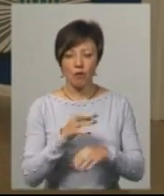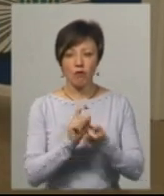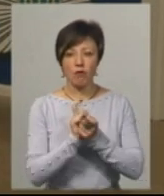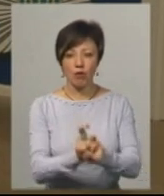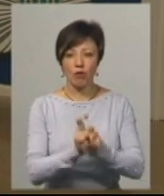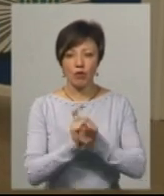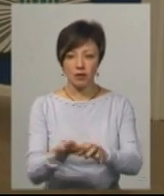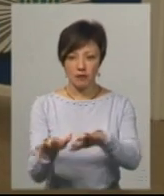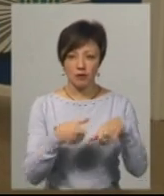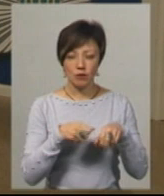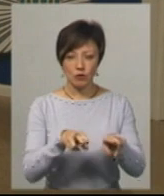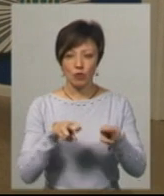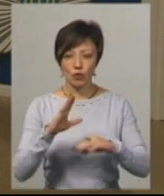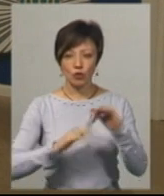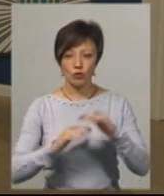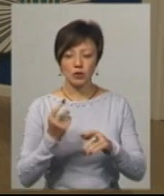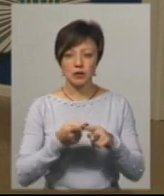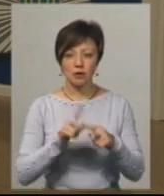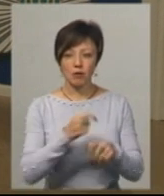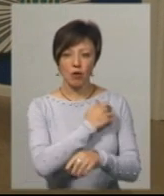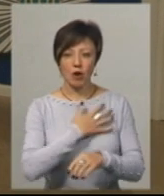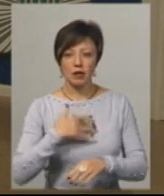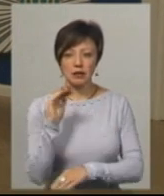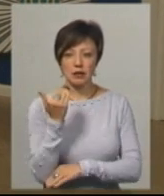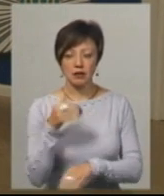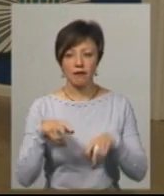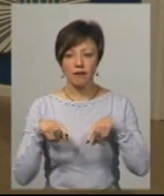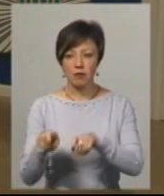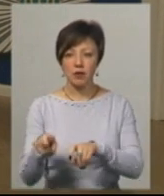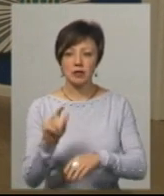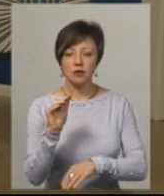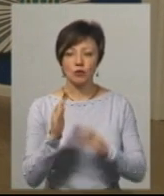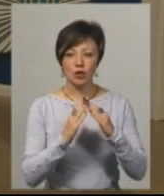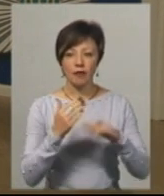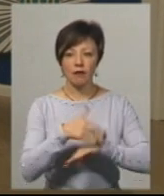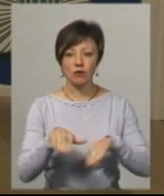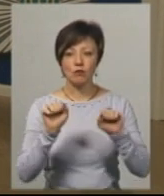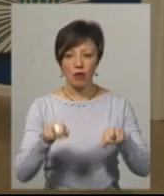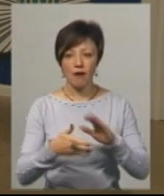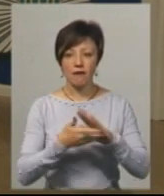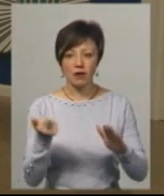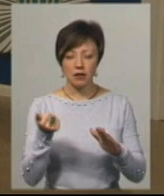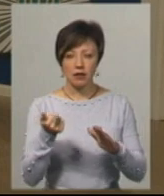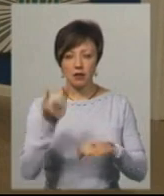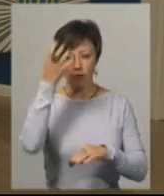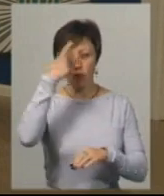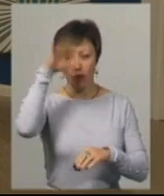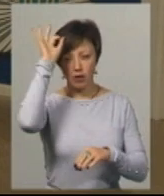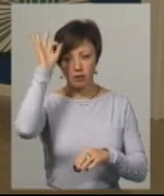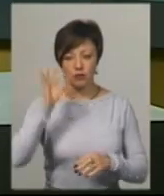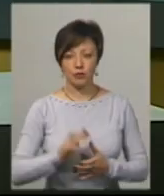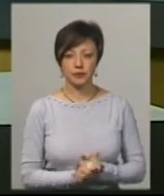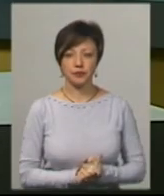намагаючись вихопити зброю із рук. В цей час поранена дитина вибігла з будинку на вулицю і змогла викликати поліцію.